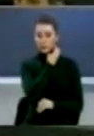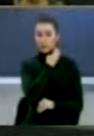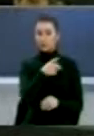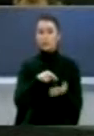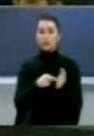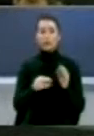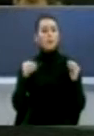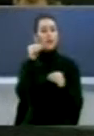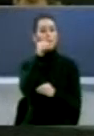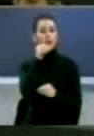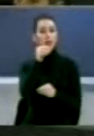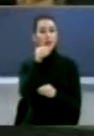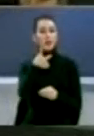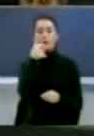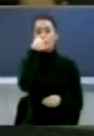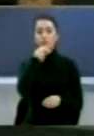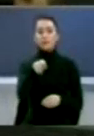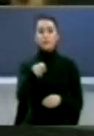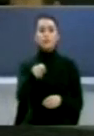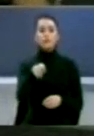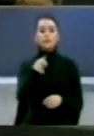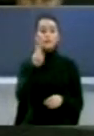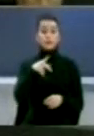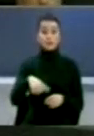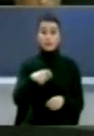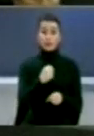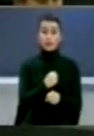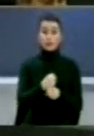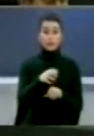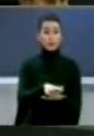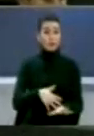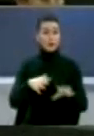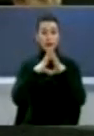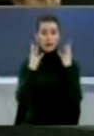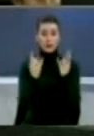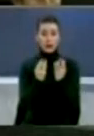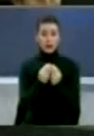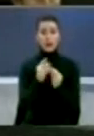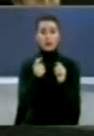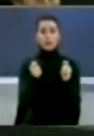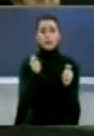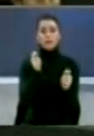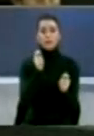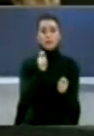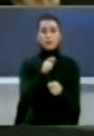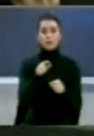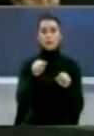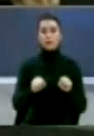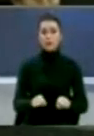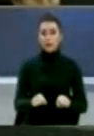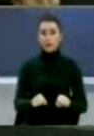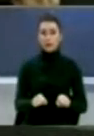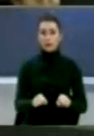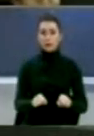Përpozim problematike është se i gjith plani punës të kuvendit është më së shumë të i përshkrimi strategjisë legislativit të qeveris E në anën